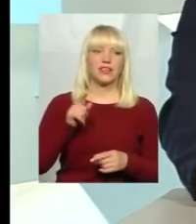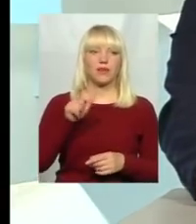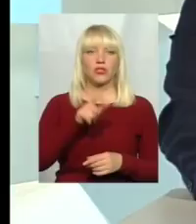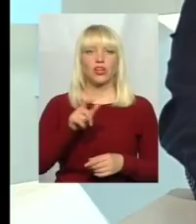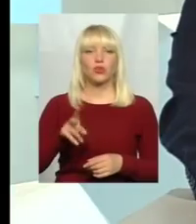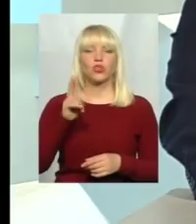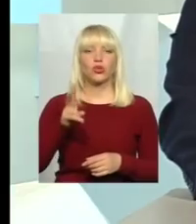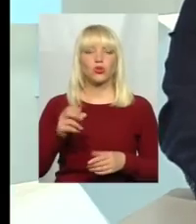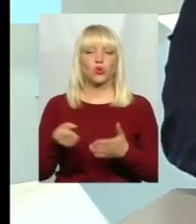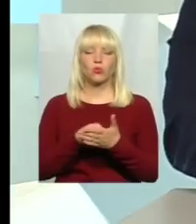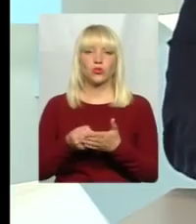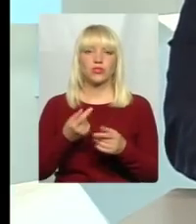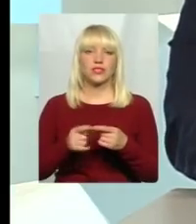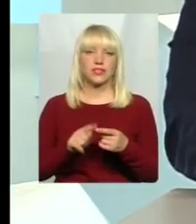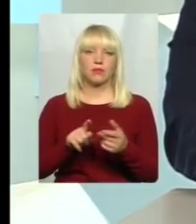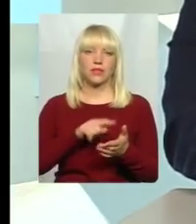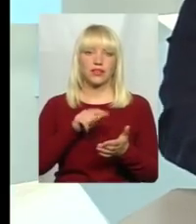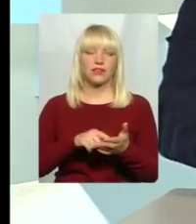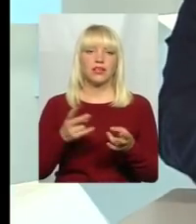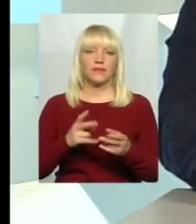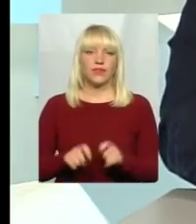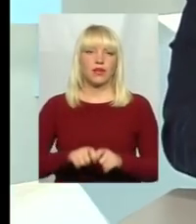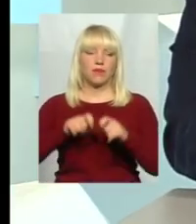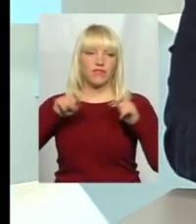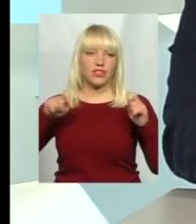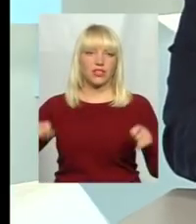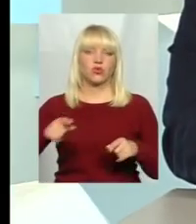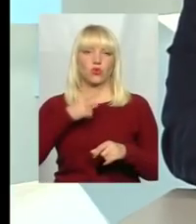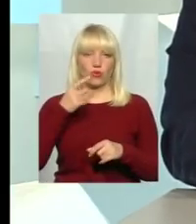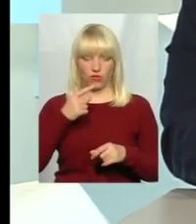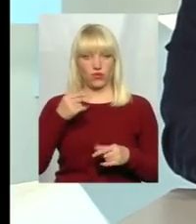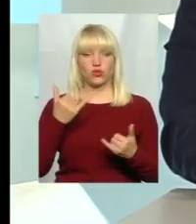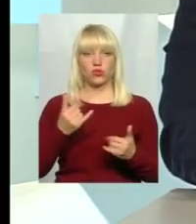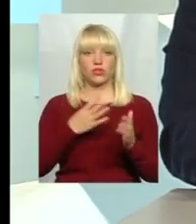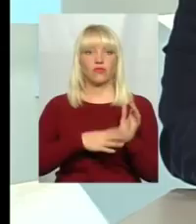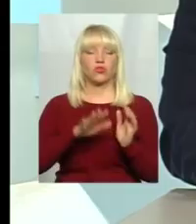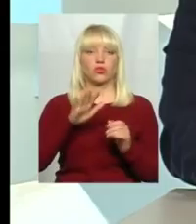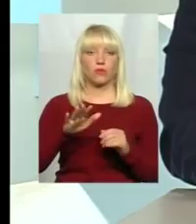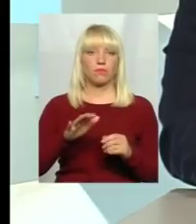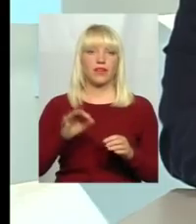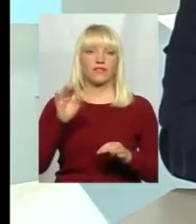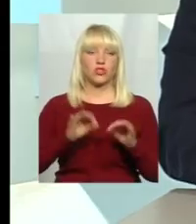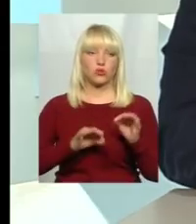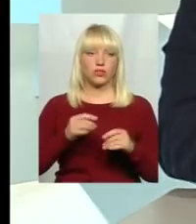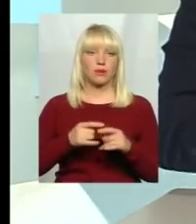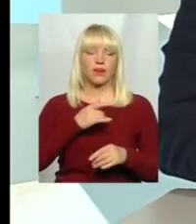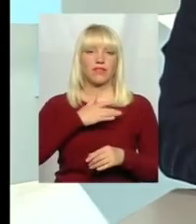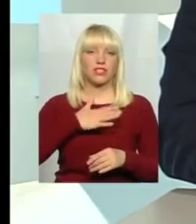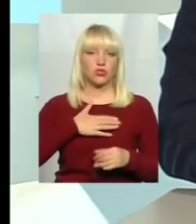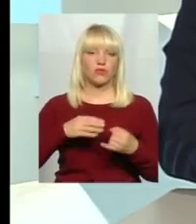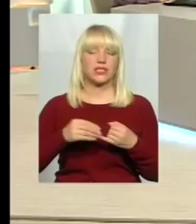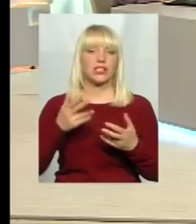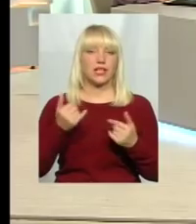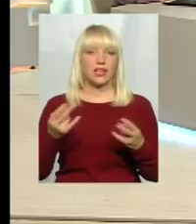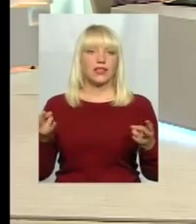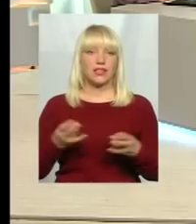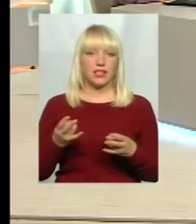які лобіюють ці всі питання. Тому тут треба відкрито, просто відкрито говорити. Сьогодні 95% це приватизоване в землі. Так, єдине, що треба платити за